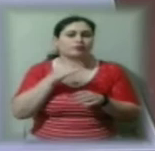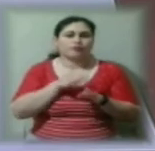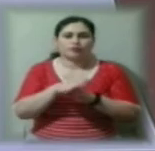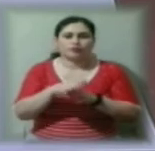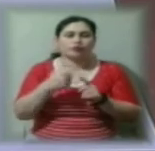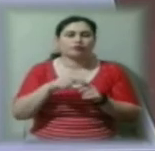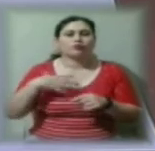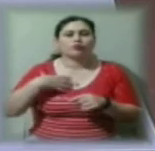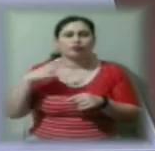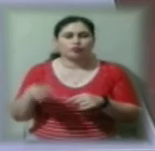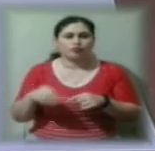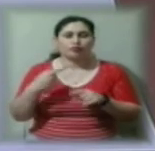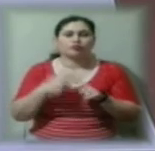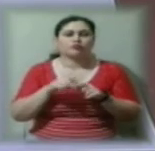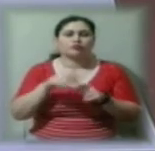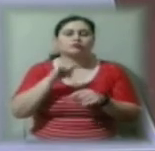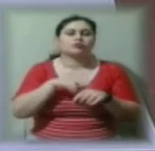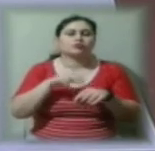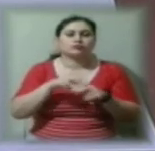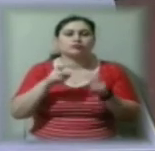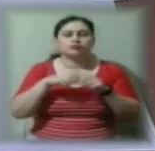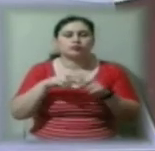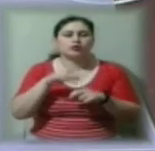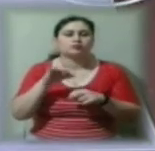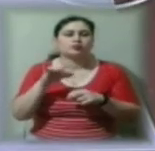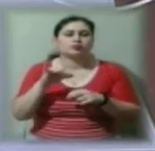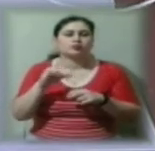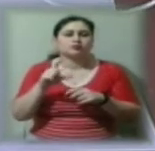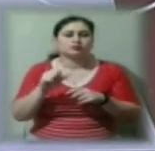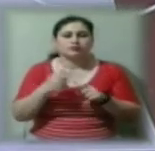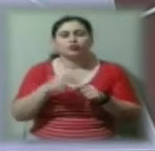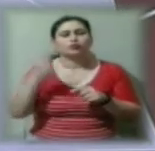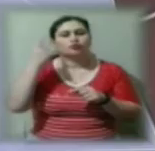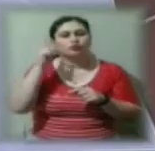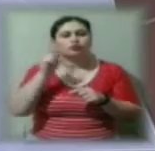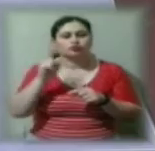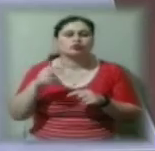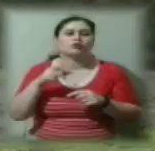правоохоронці отримали результати експертизи. Спочатку вважали, що він утриївся сурогатом.